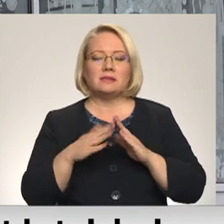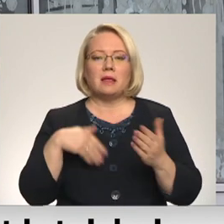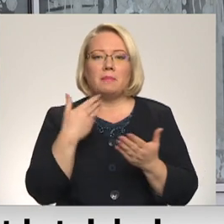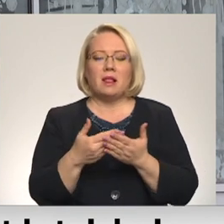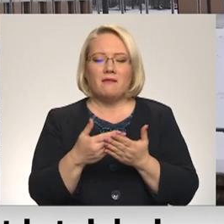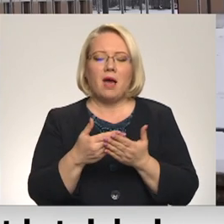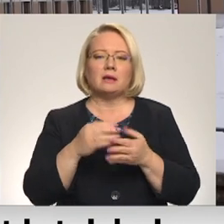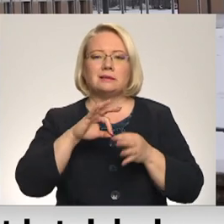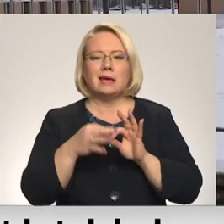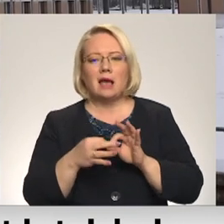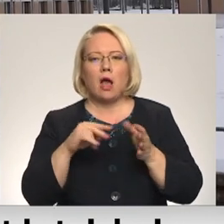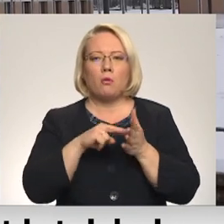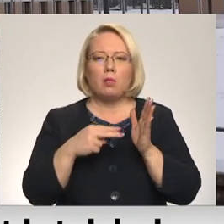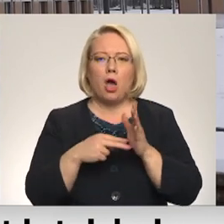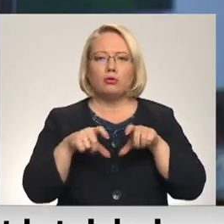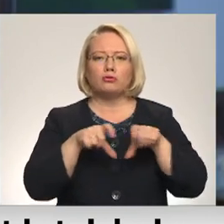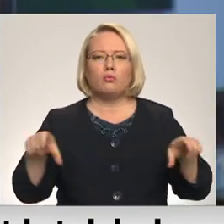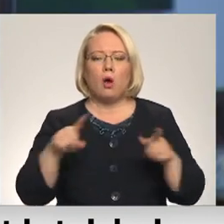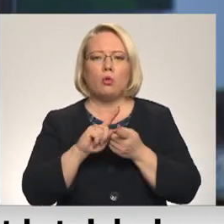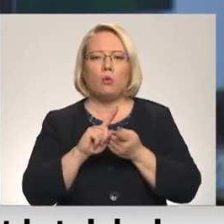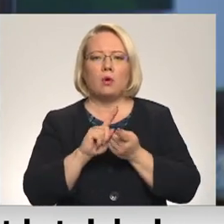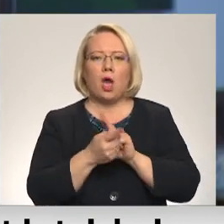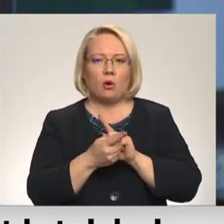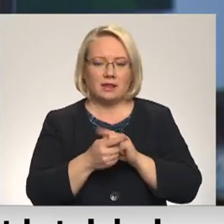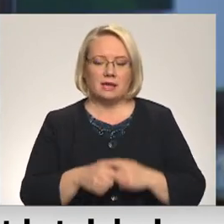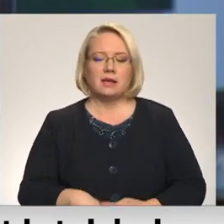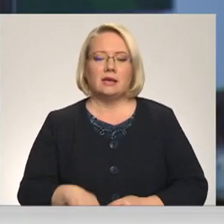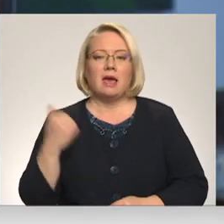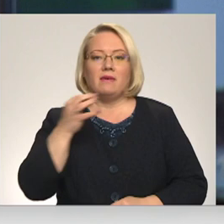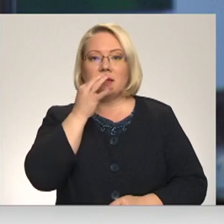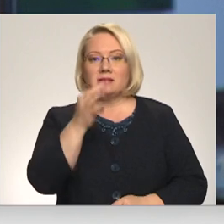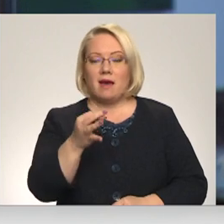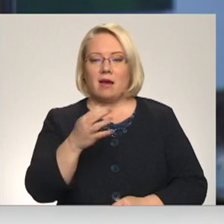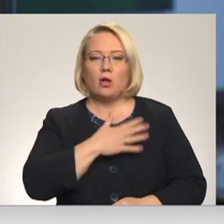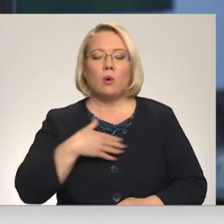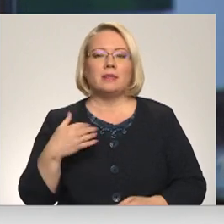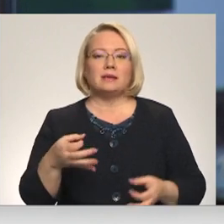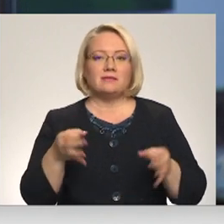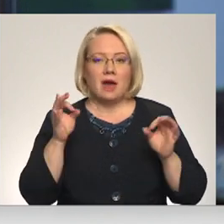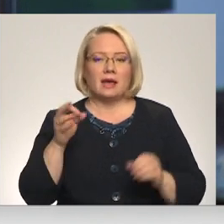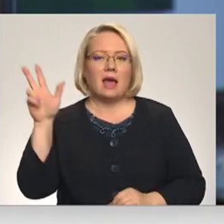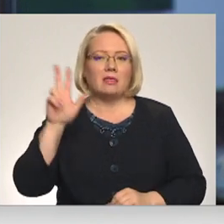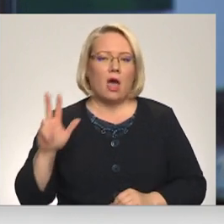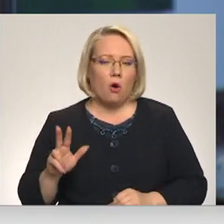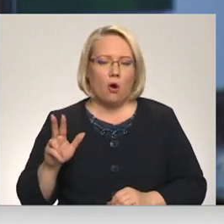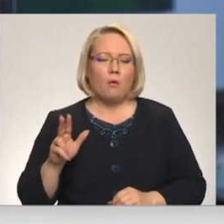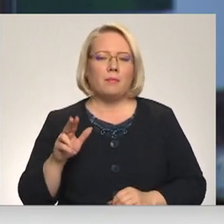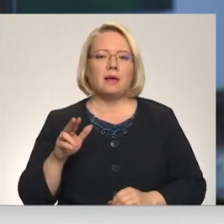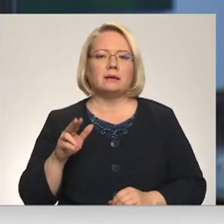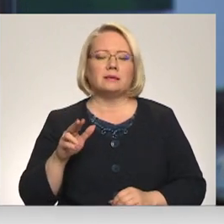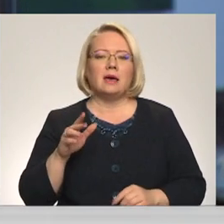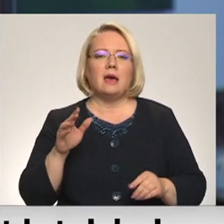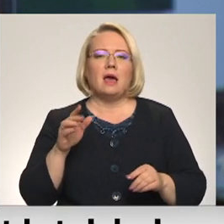plašāku plānu skolu reorganizācijai. Tārkārtīgi svarīgi, ka Daugavpils vairāk nekā jebkura cita